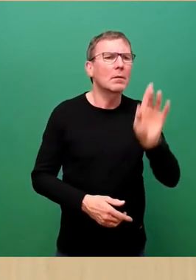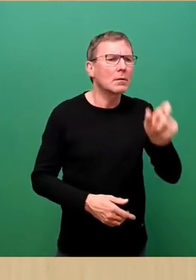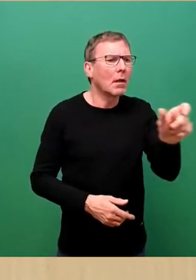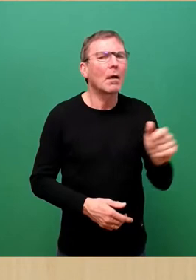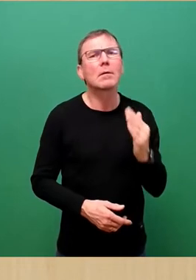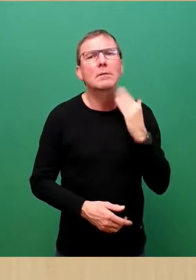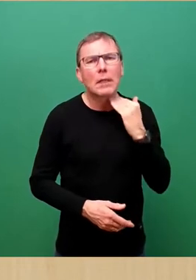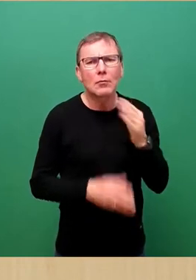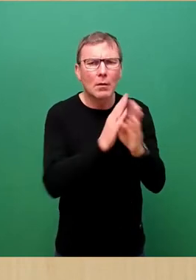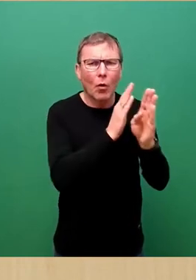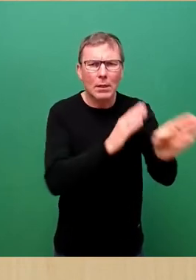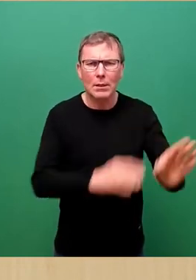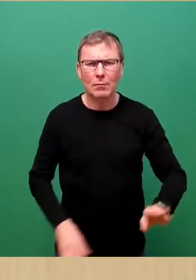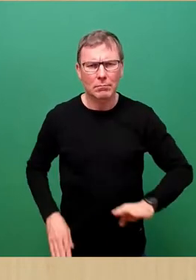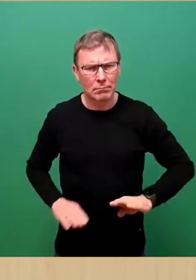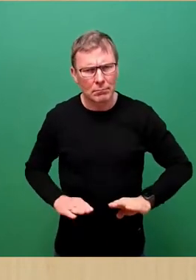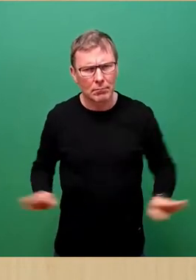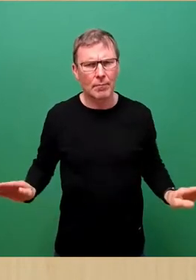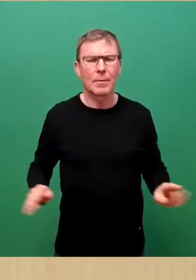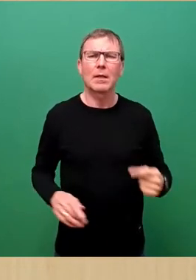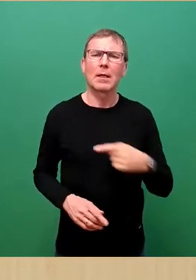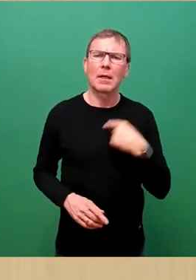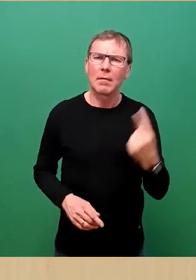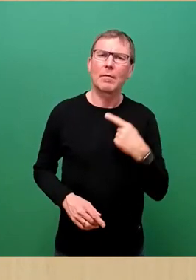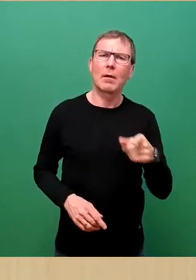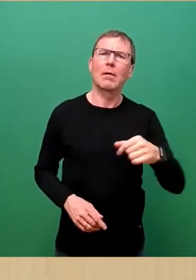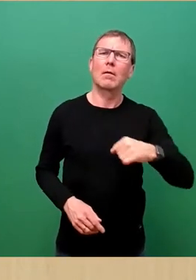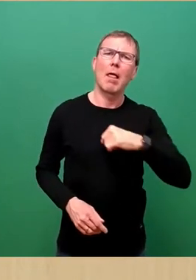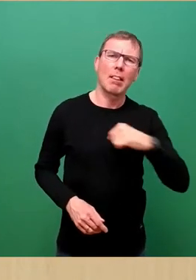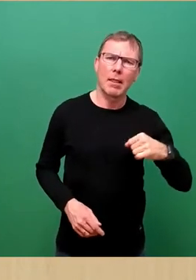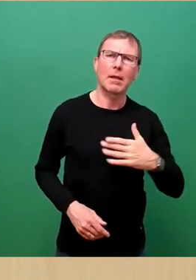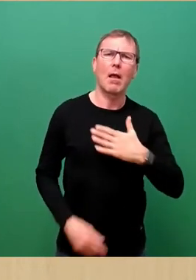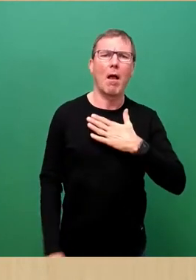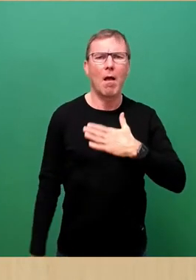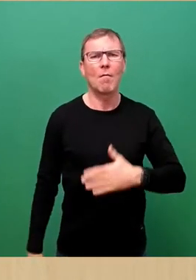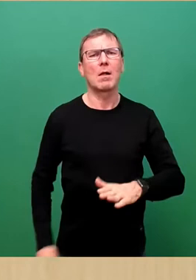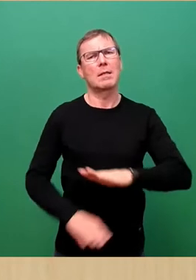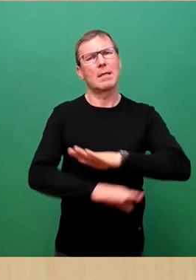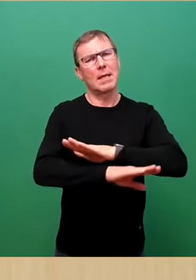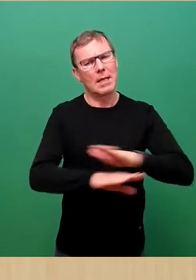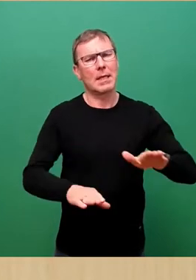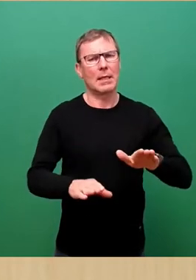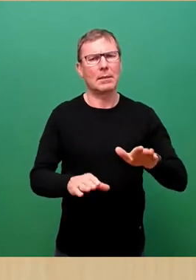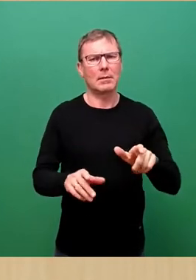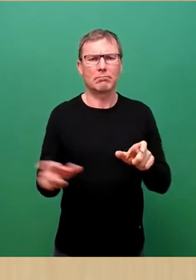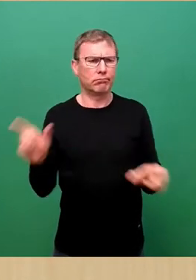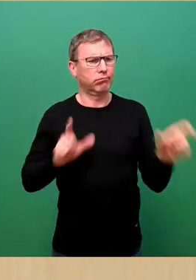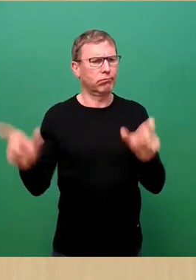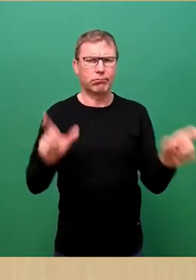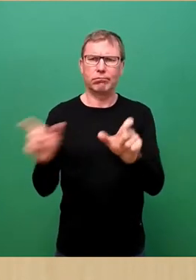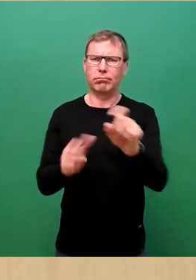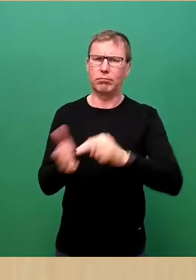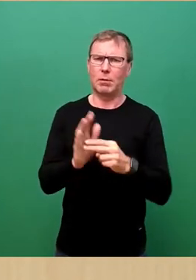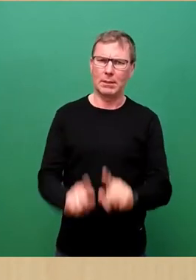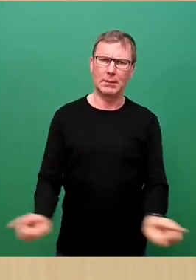Orientierung. Wir, die Linke, wollen keine Abschottungspolitik. Nicht